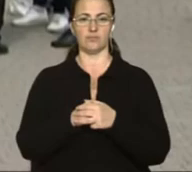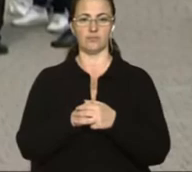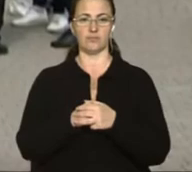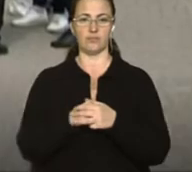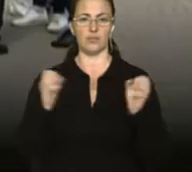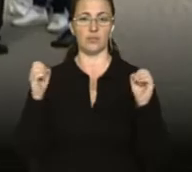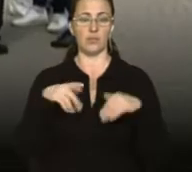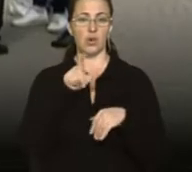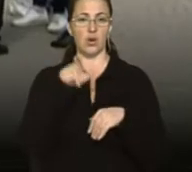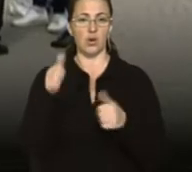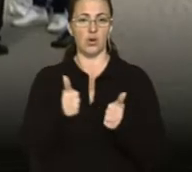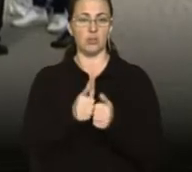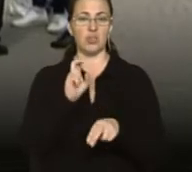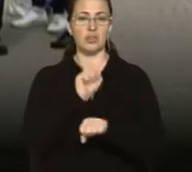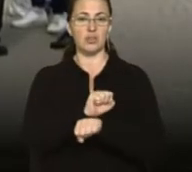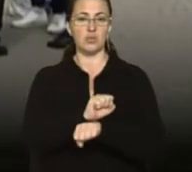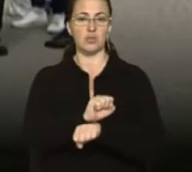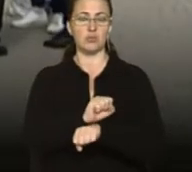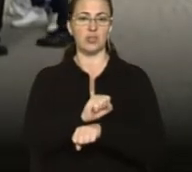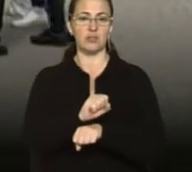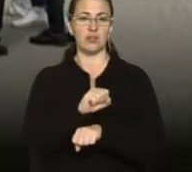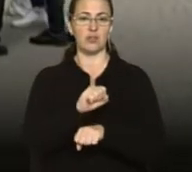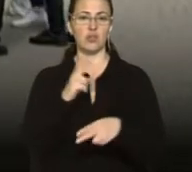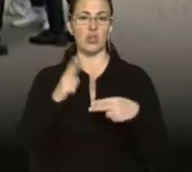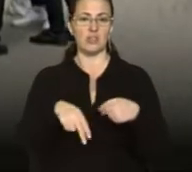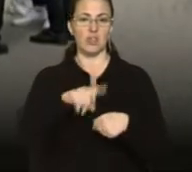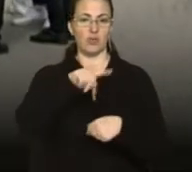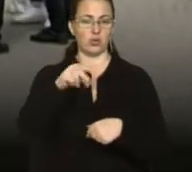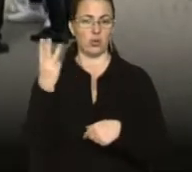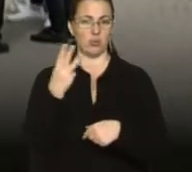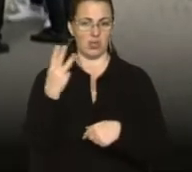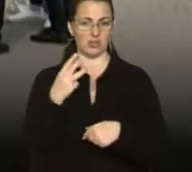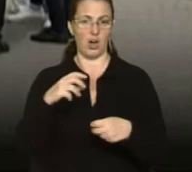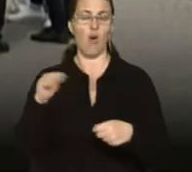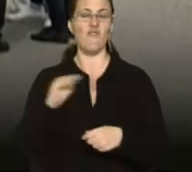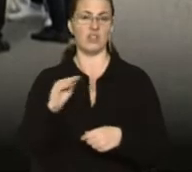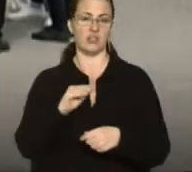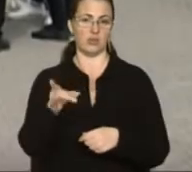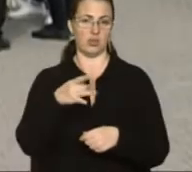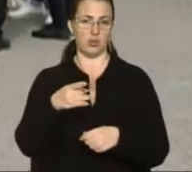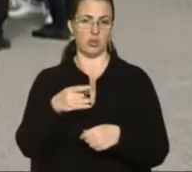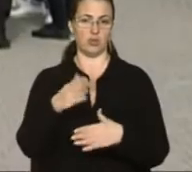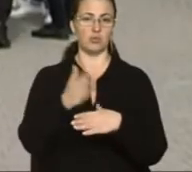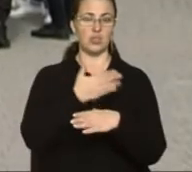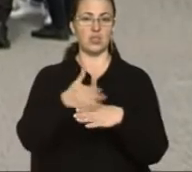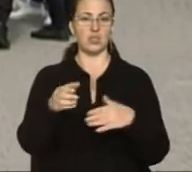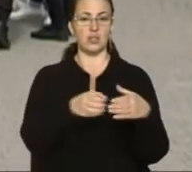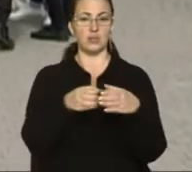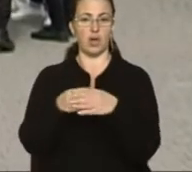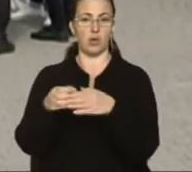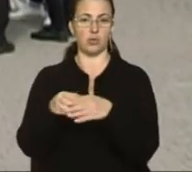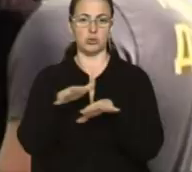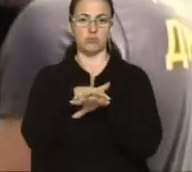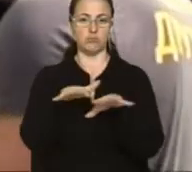Збираються люди біля кінцевої зупинки трамваю номер 3 у Франківському районі. Далі всіх ділять на групи та всі розходяться по